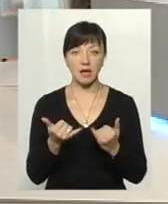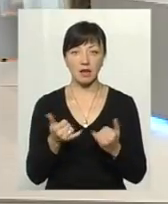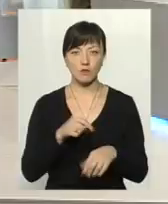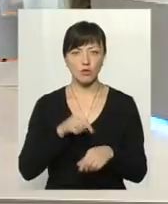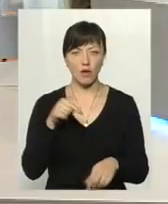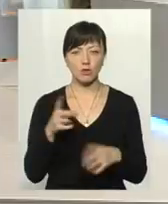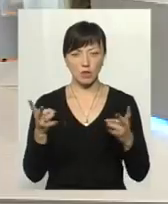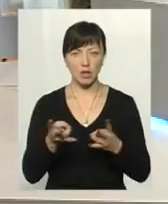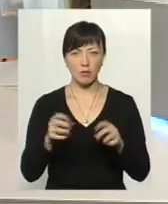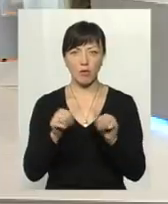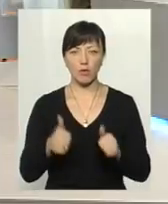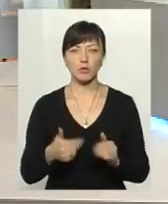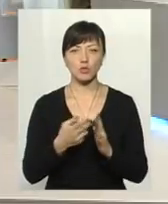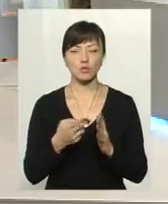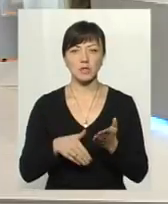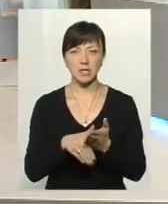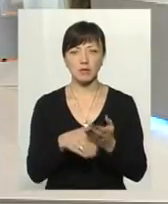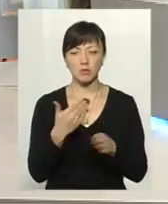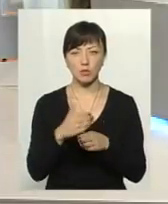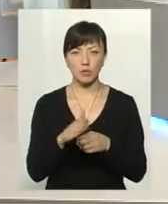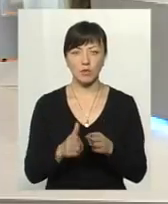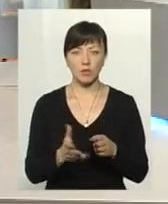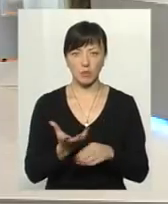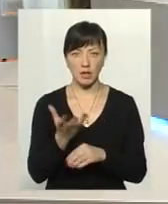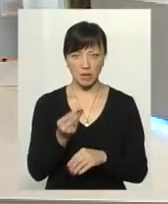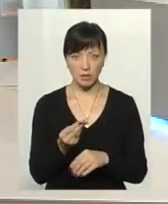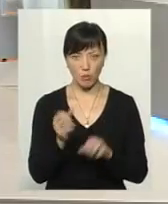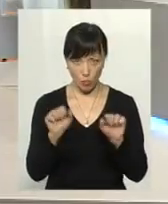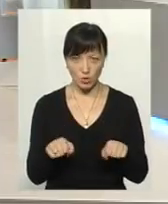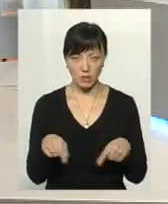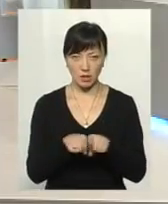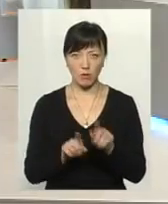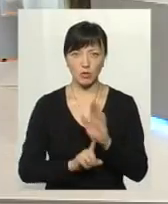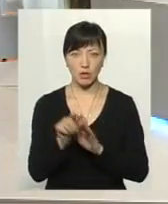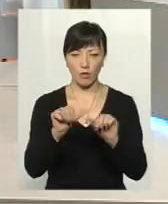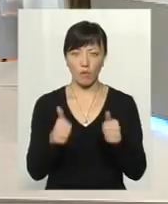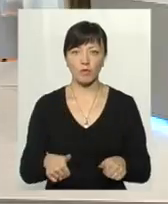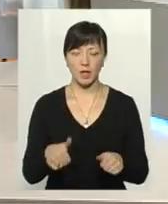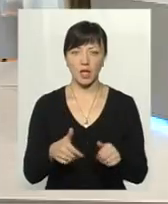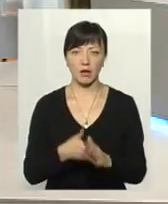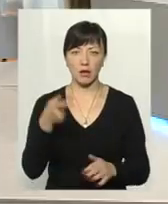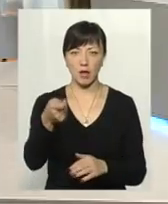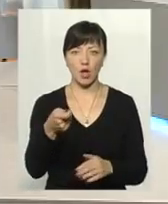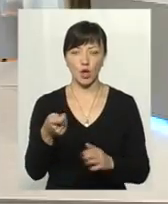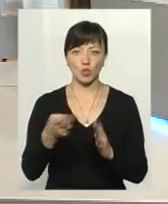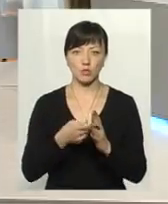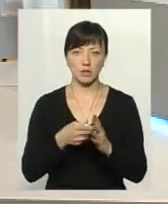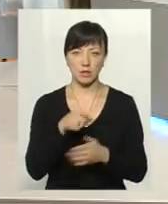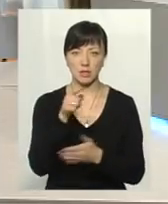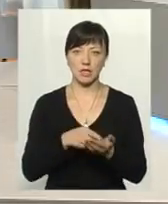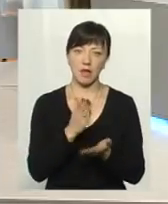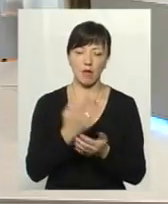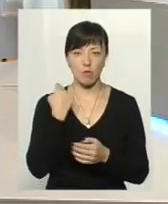відчуває, що треба оформити субсидію і потроху починати розраховуватися. От можна так почати процес оформлення субсидії за